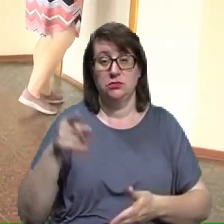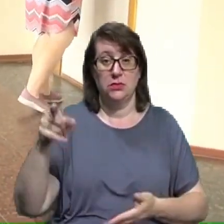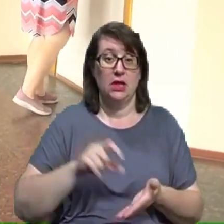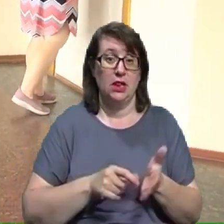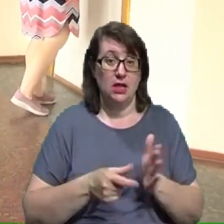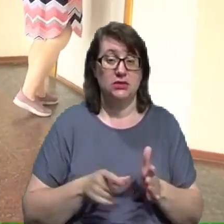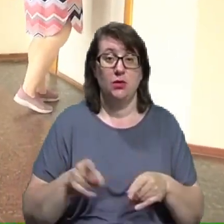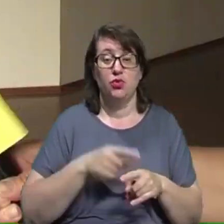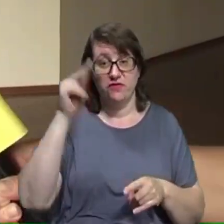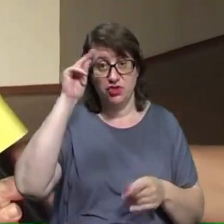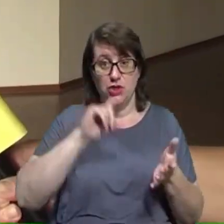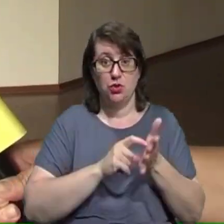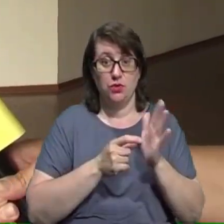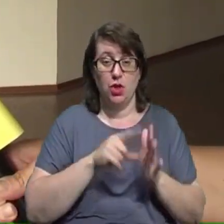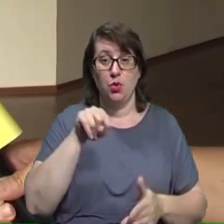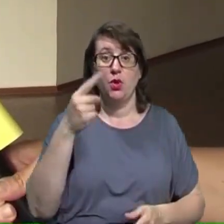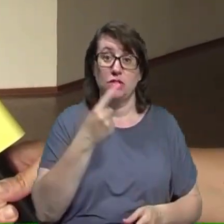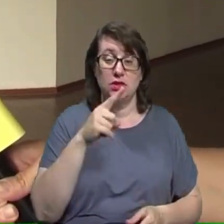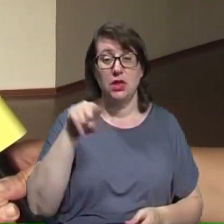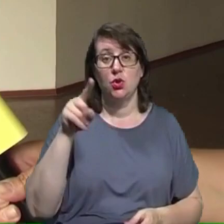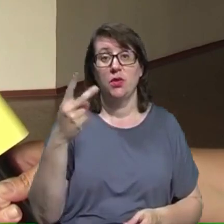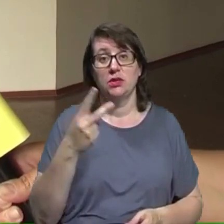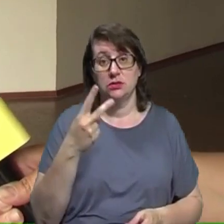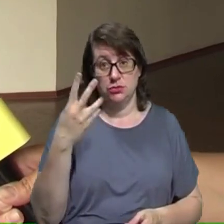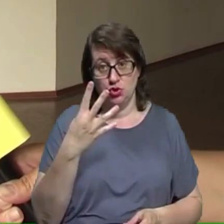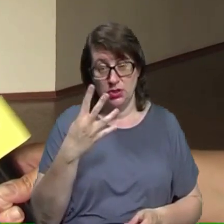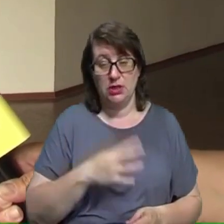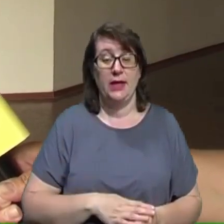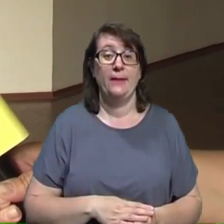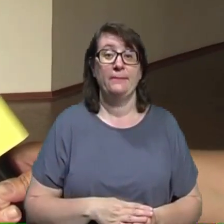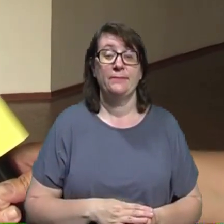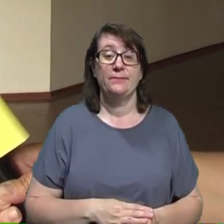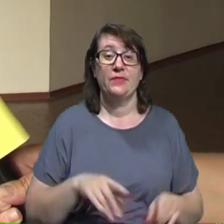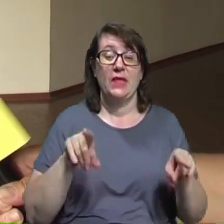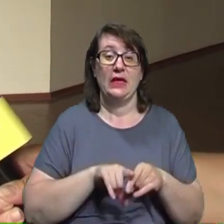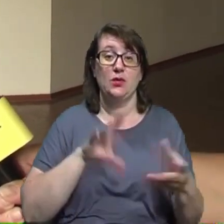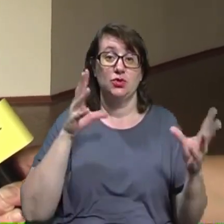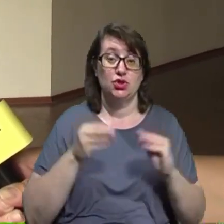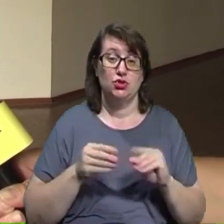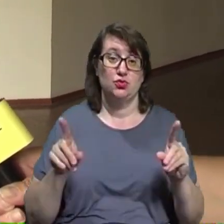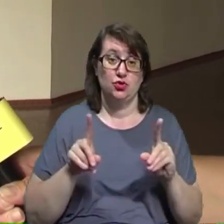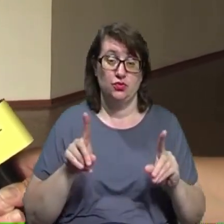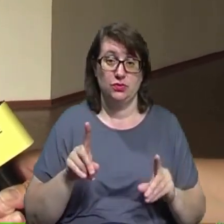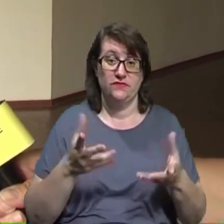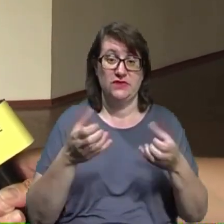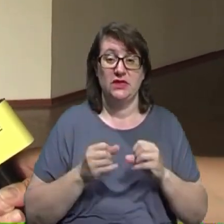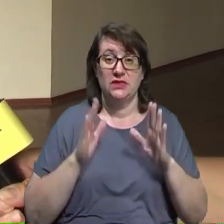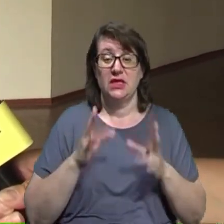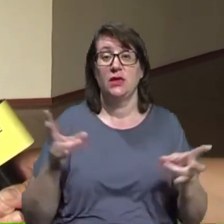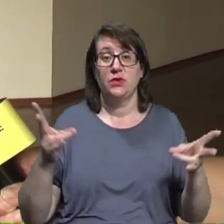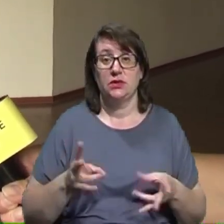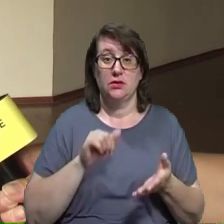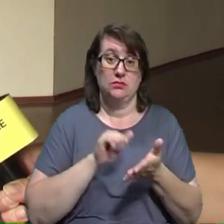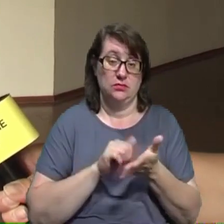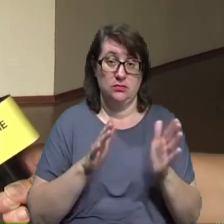корпусі номер 1, або в навчальному корпусі номер 4. Таким чином, щоб взяти лише необхідні матеріали для уроку